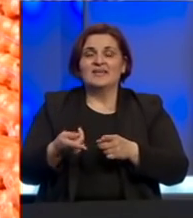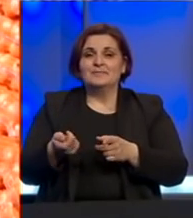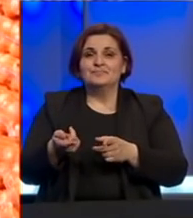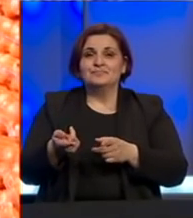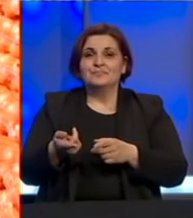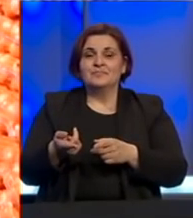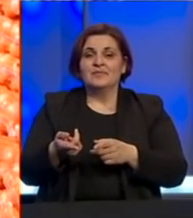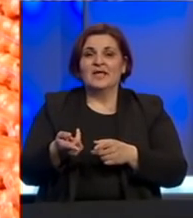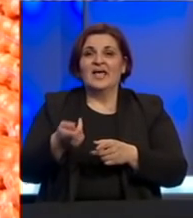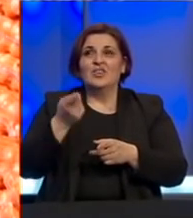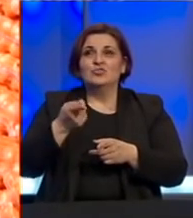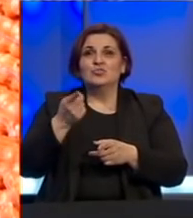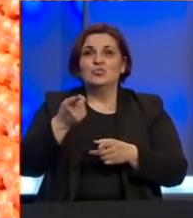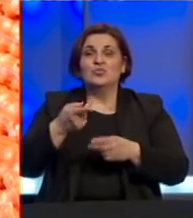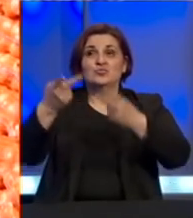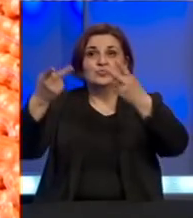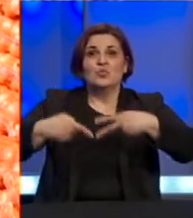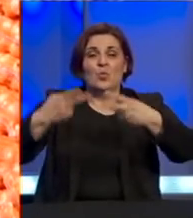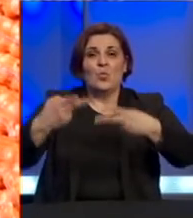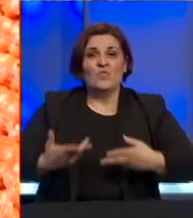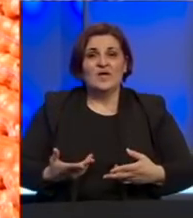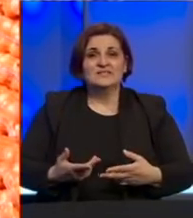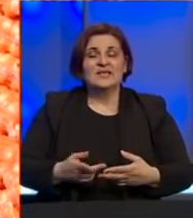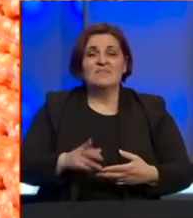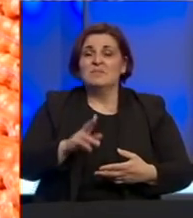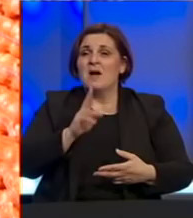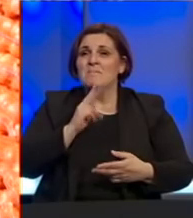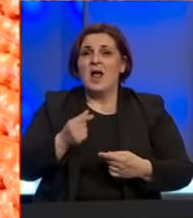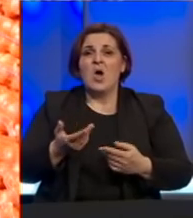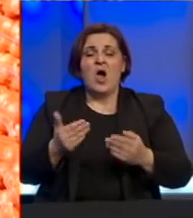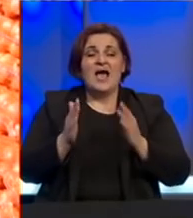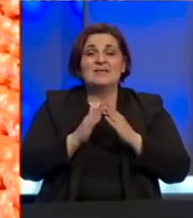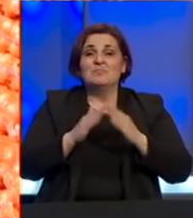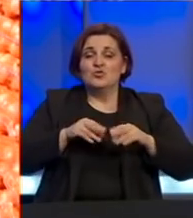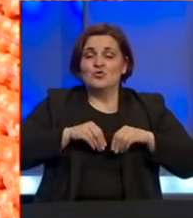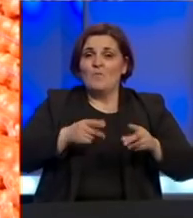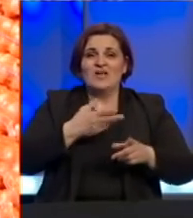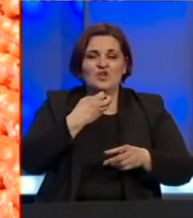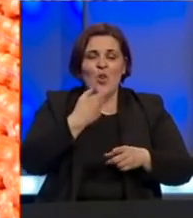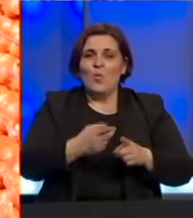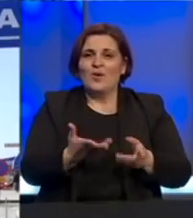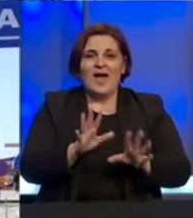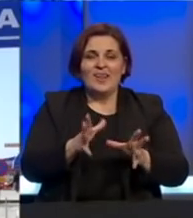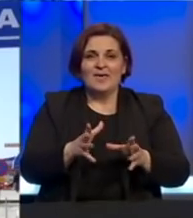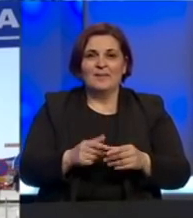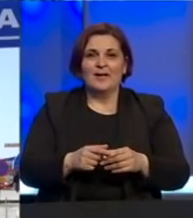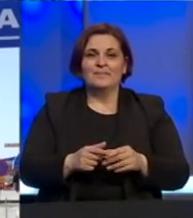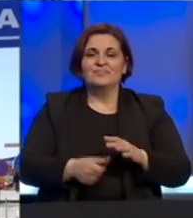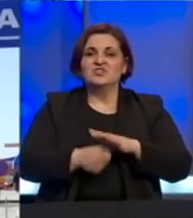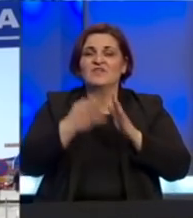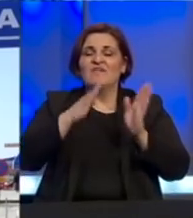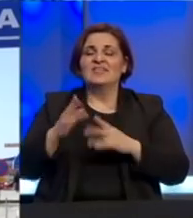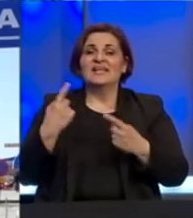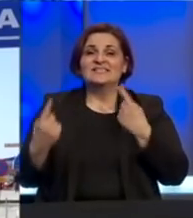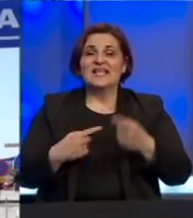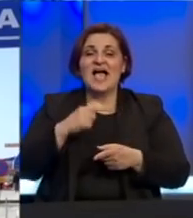da sto robe izuvoze da jako malo ima tih roba sa domaćeg tržišta Iz štaba za vanredne